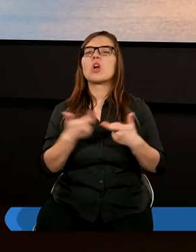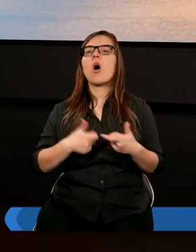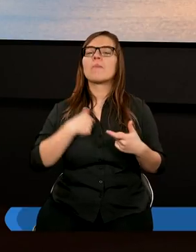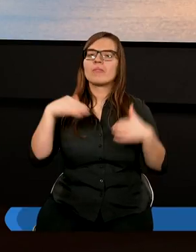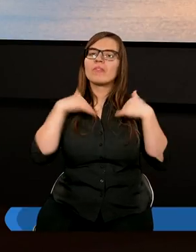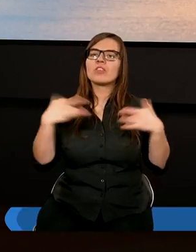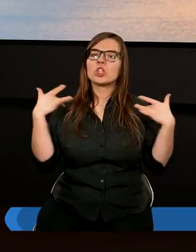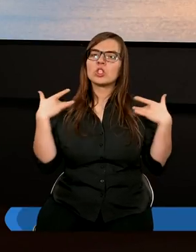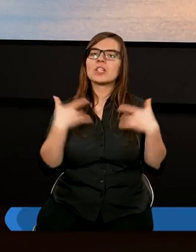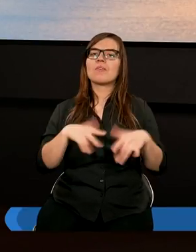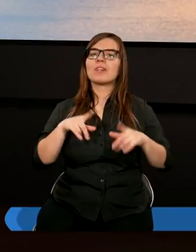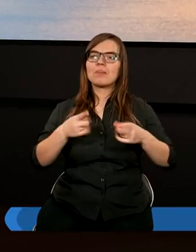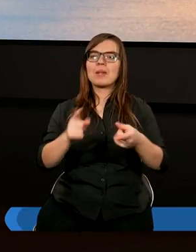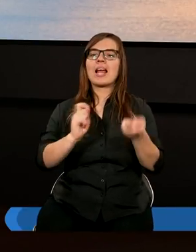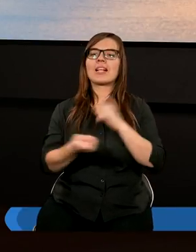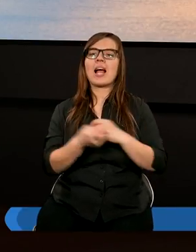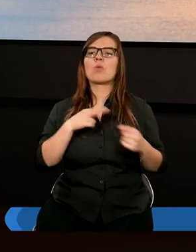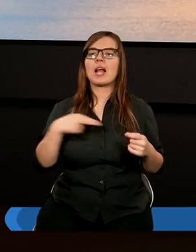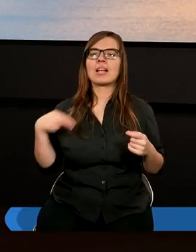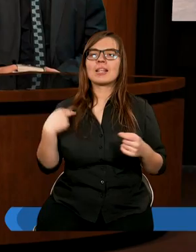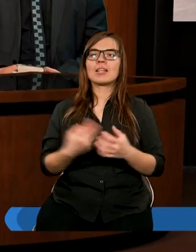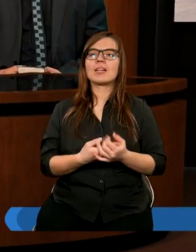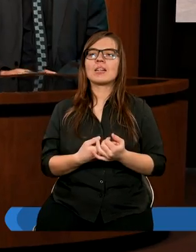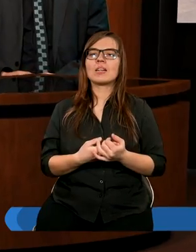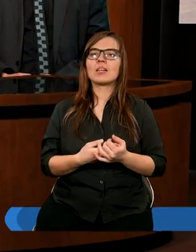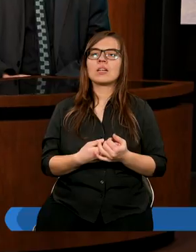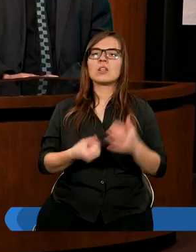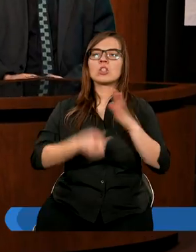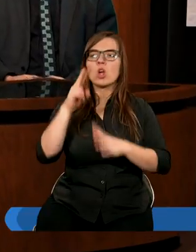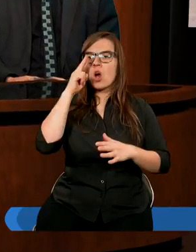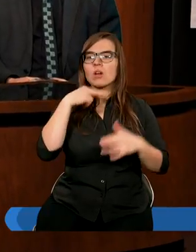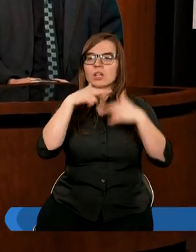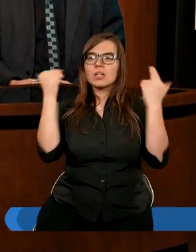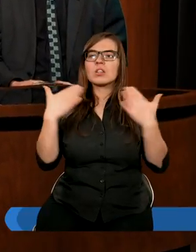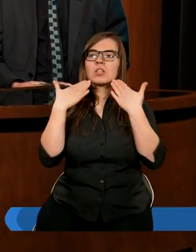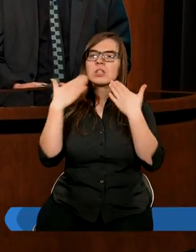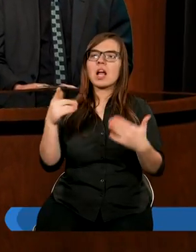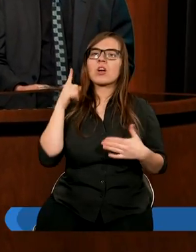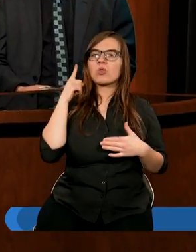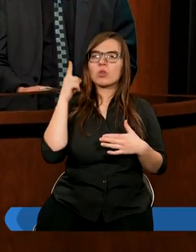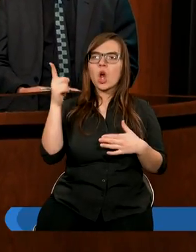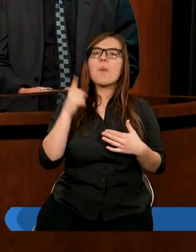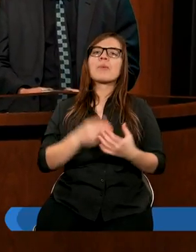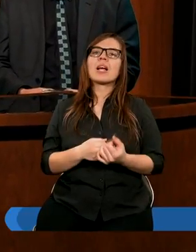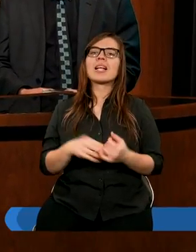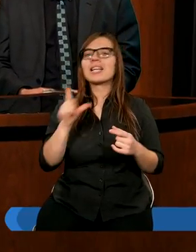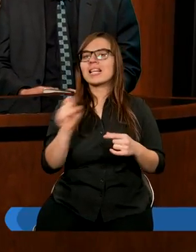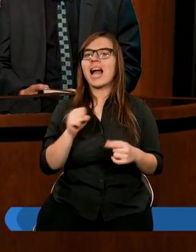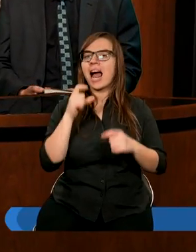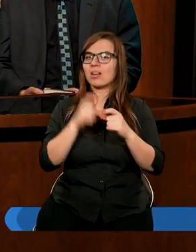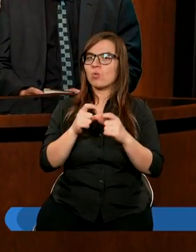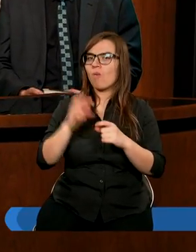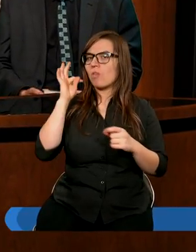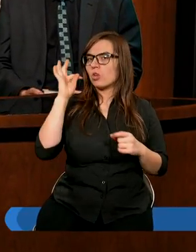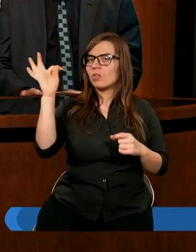Poproszę, Maksymilianie. Drogi Ojcze Niebiańskie, dziękujemy Tobie za